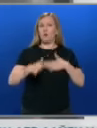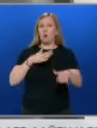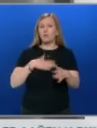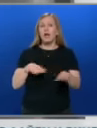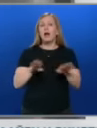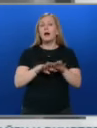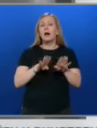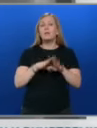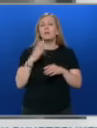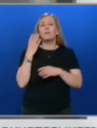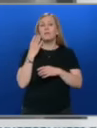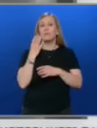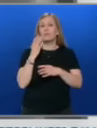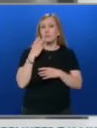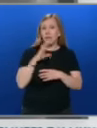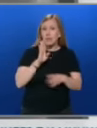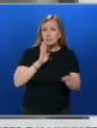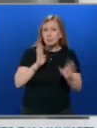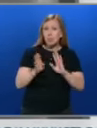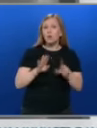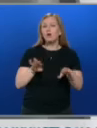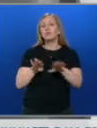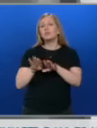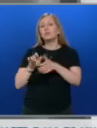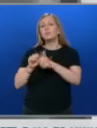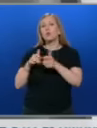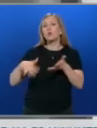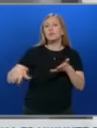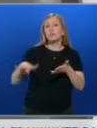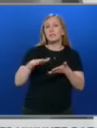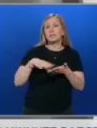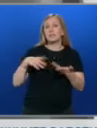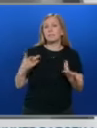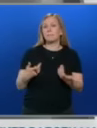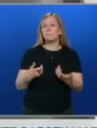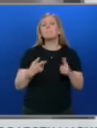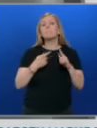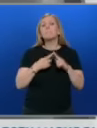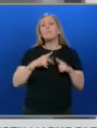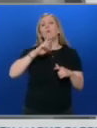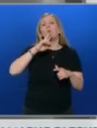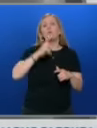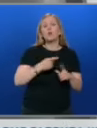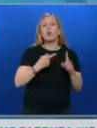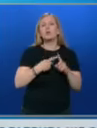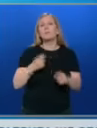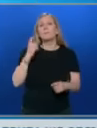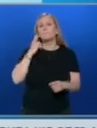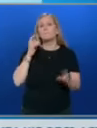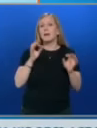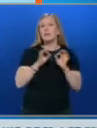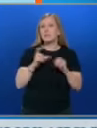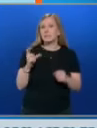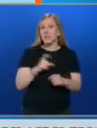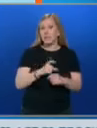както в социалните мрежи Така и изобщо в спортните среди от БФС бързо отговориха чрез техническия си директор Георги Иванов, който чрез